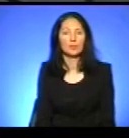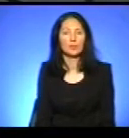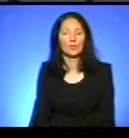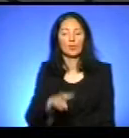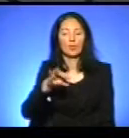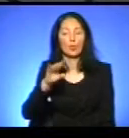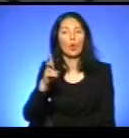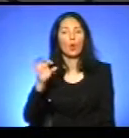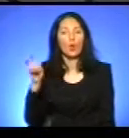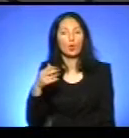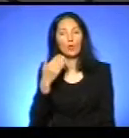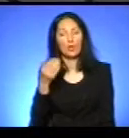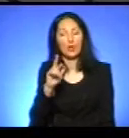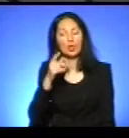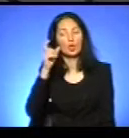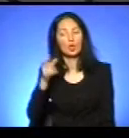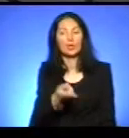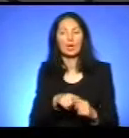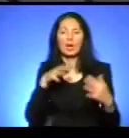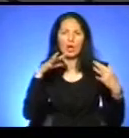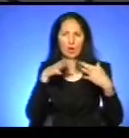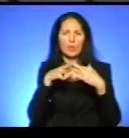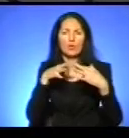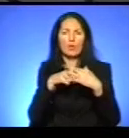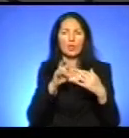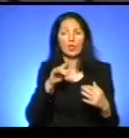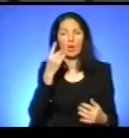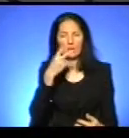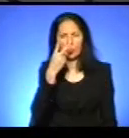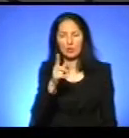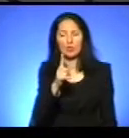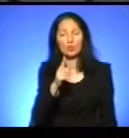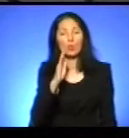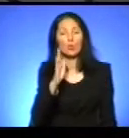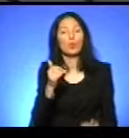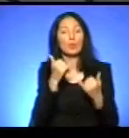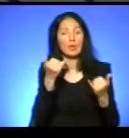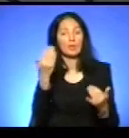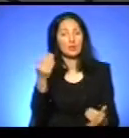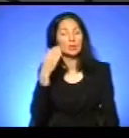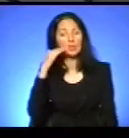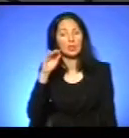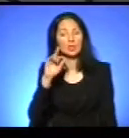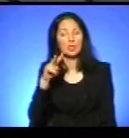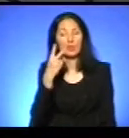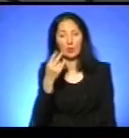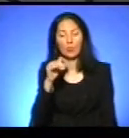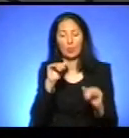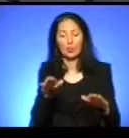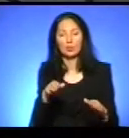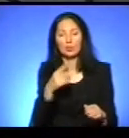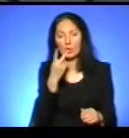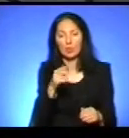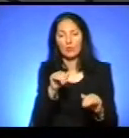Микола, от ви як людина, яка воювала, як ви бачите, що було б для вас краще? Як ви бачите вирішення цієї